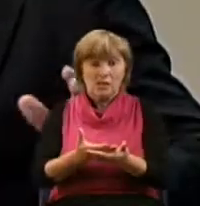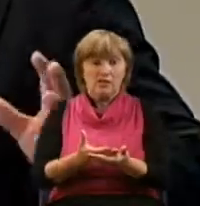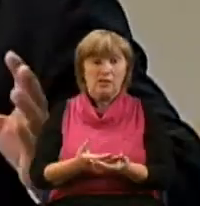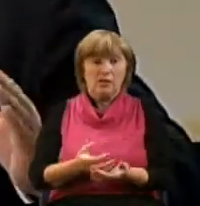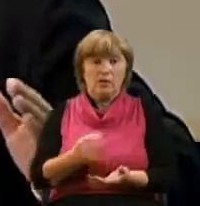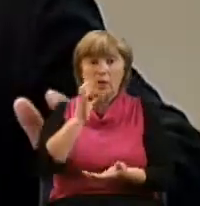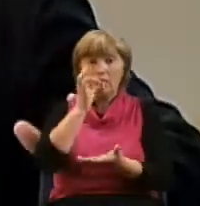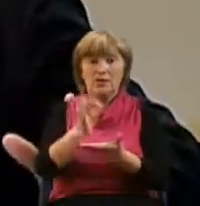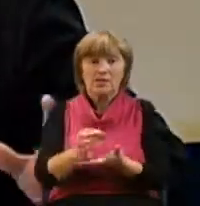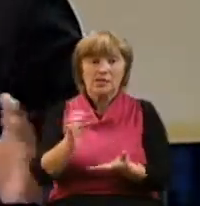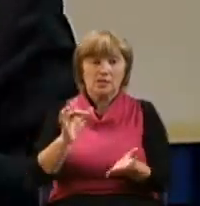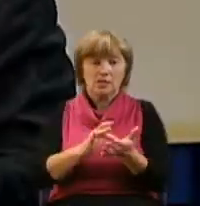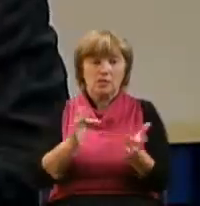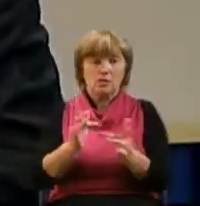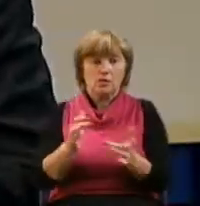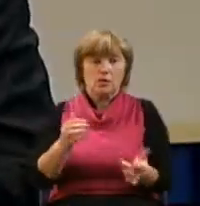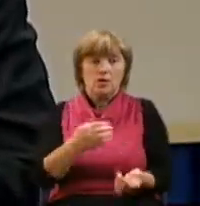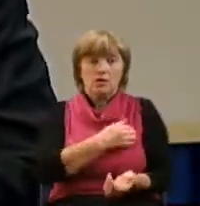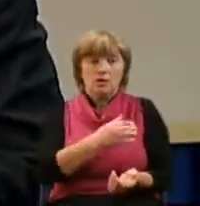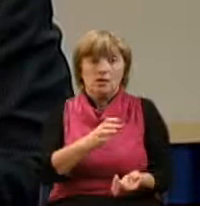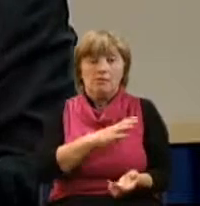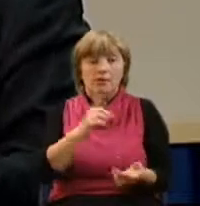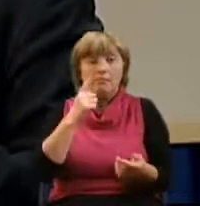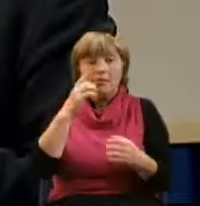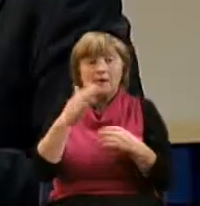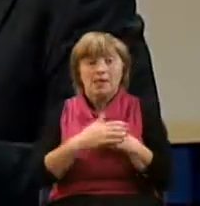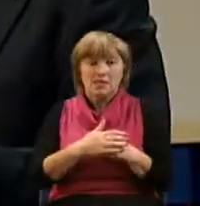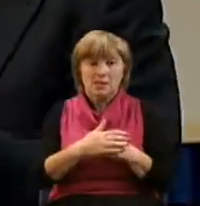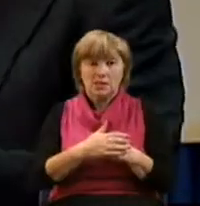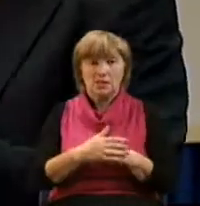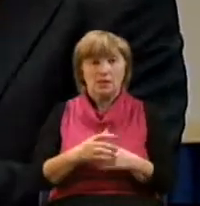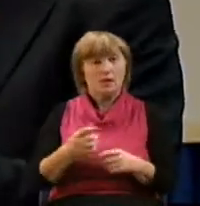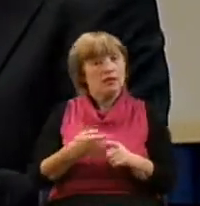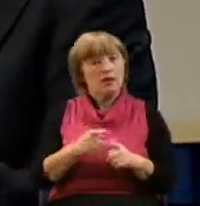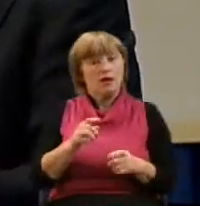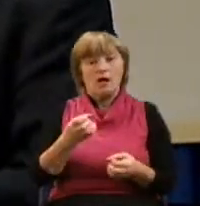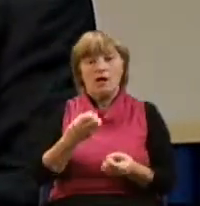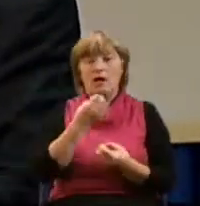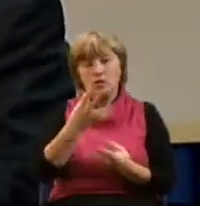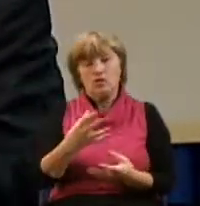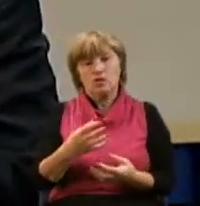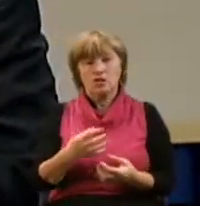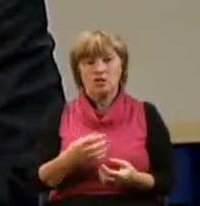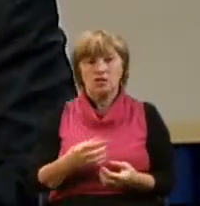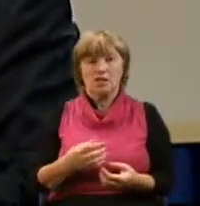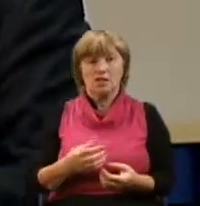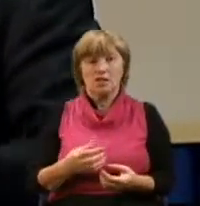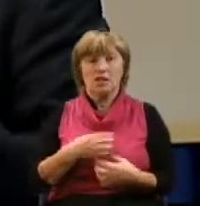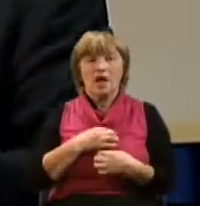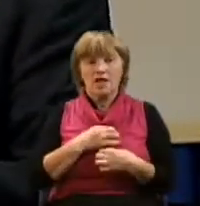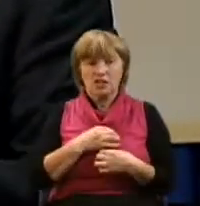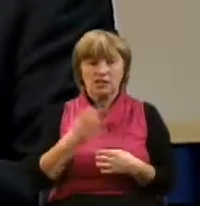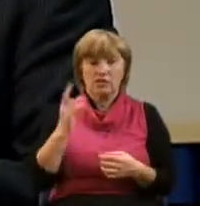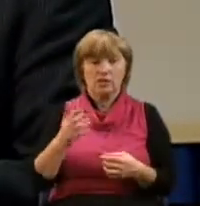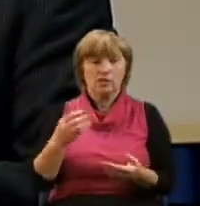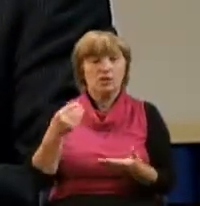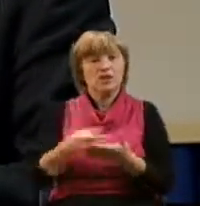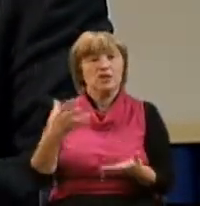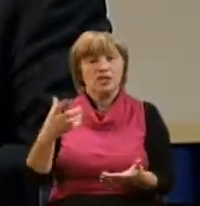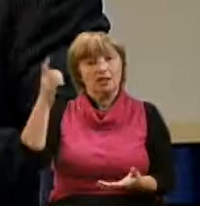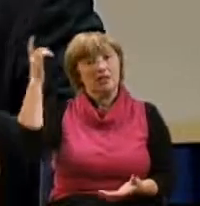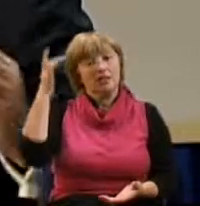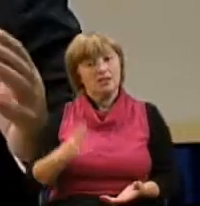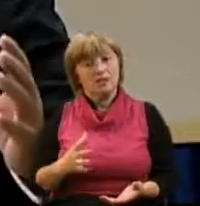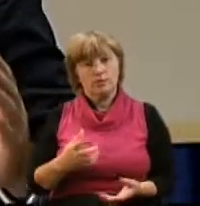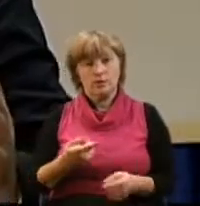хотел быть как можно ближе к Иисусу, и это хорошее качество, которое ценил и которое ценит Господь.